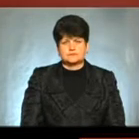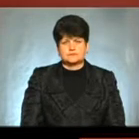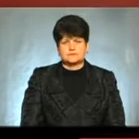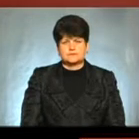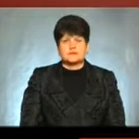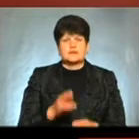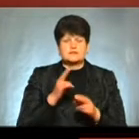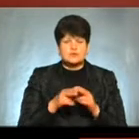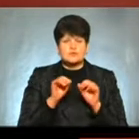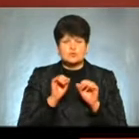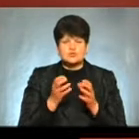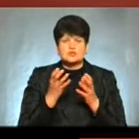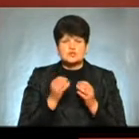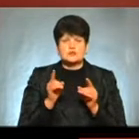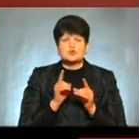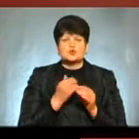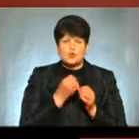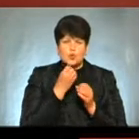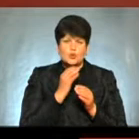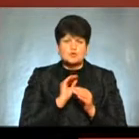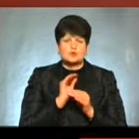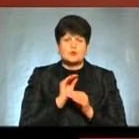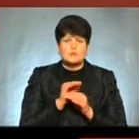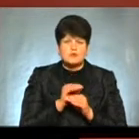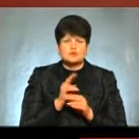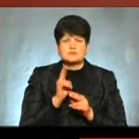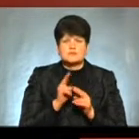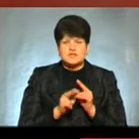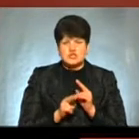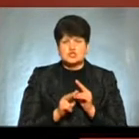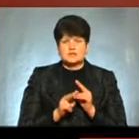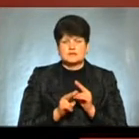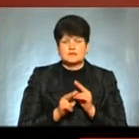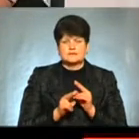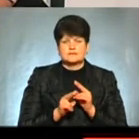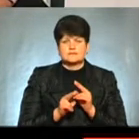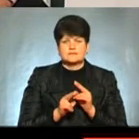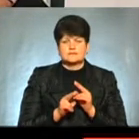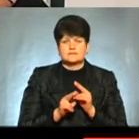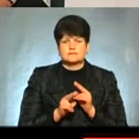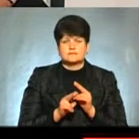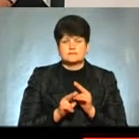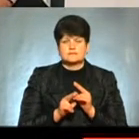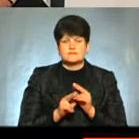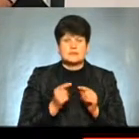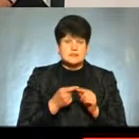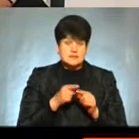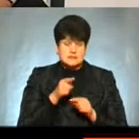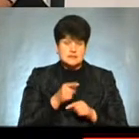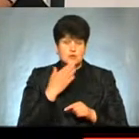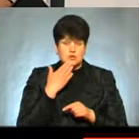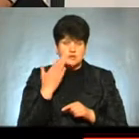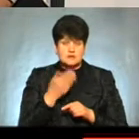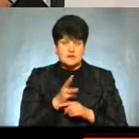На завершення, чи можете ще щось хороше додати до цієї інформації, щоб закінчити не на негативній ноті? Ну, це останній кадр, який